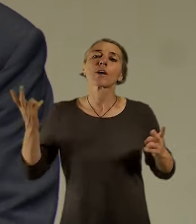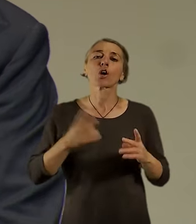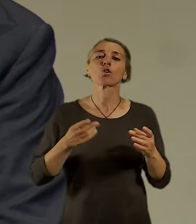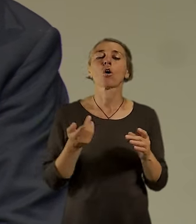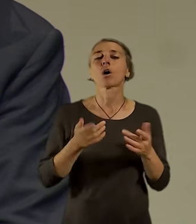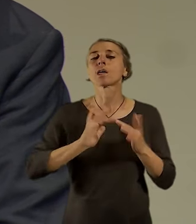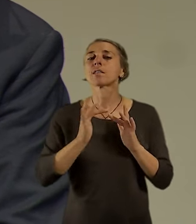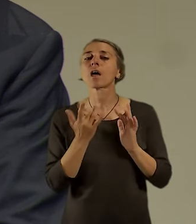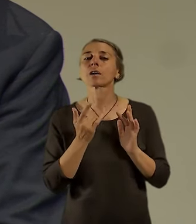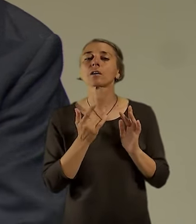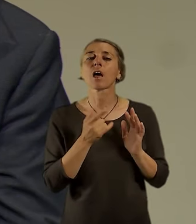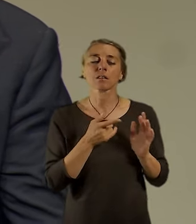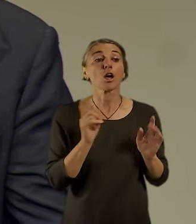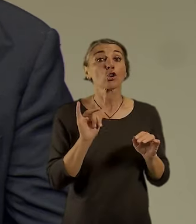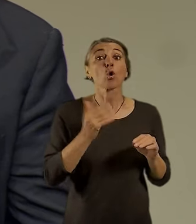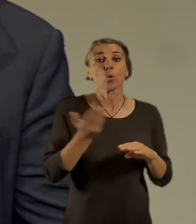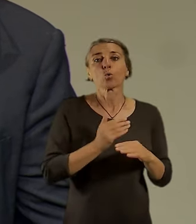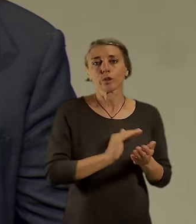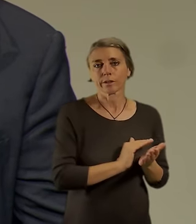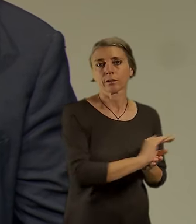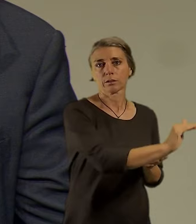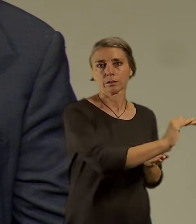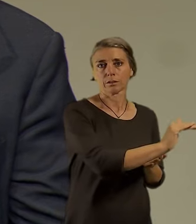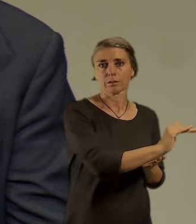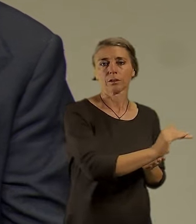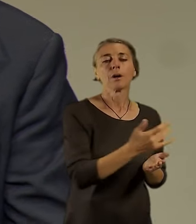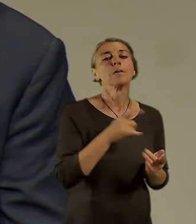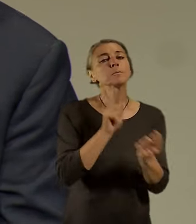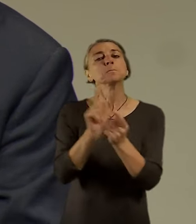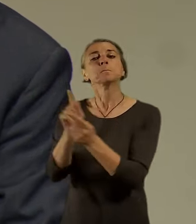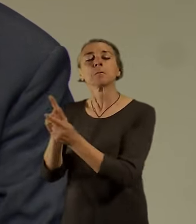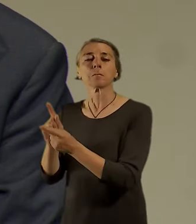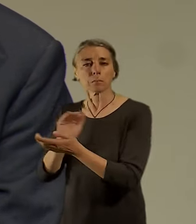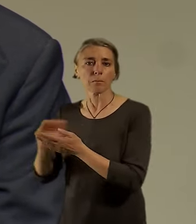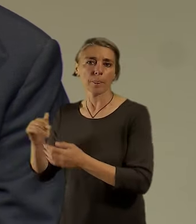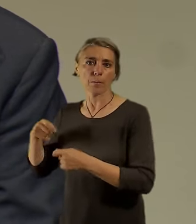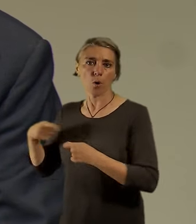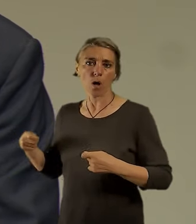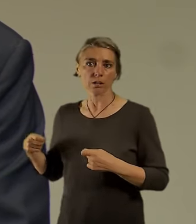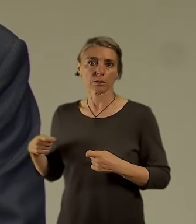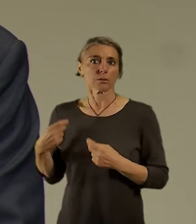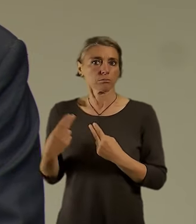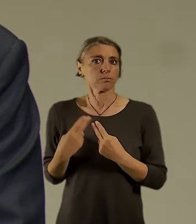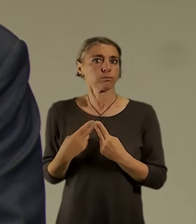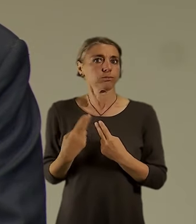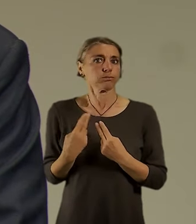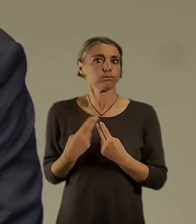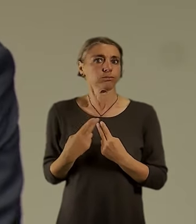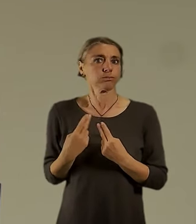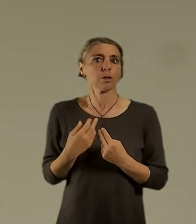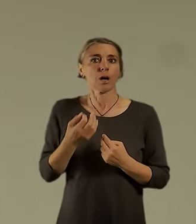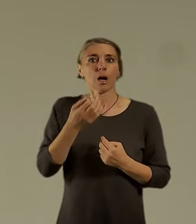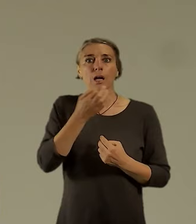nemáme jako dopustit. Takže to je hrozba toho přístupu, kdy se očekává ta změna jenom v té technologii.